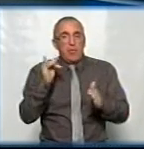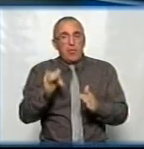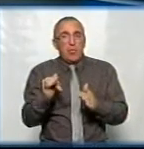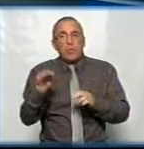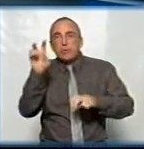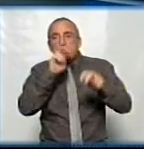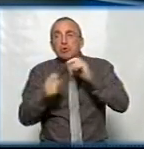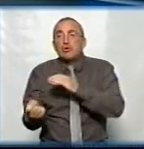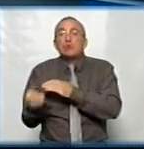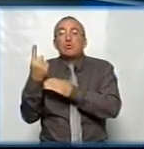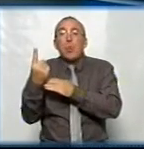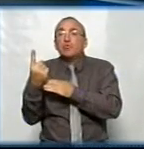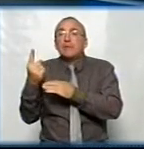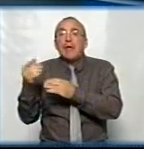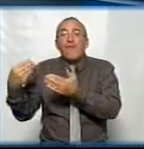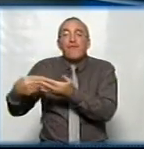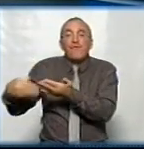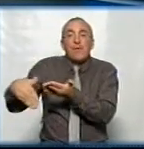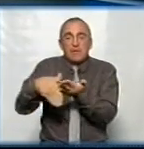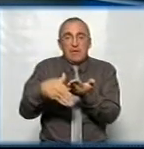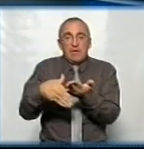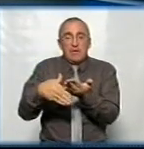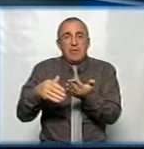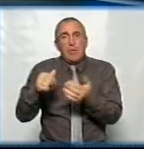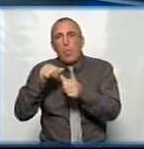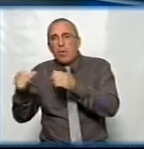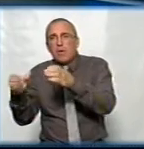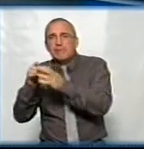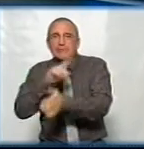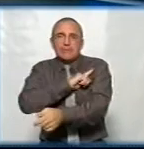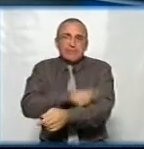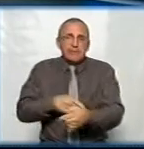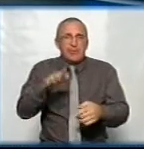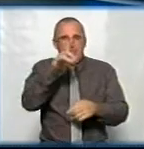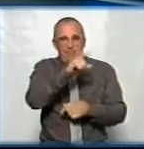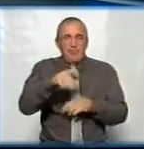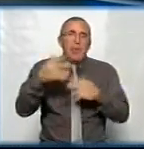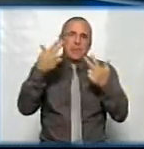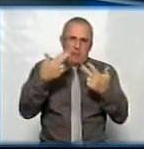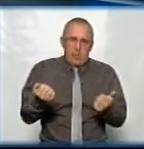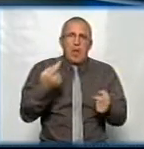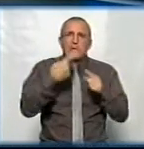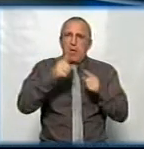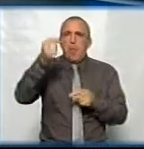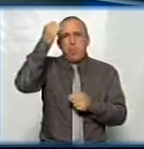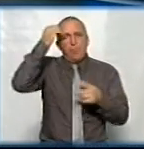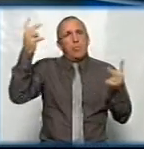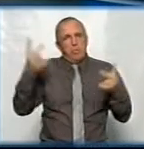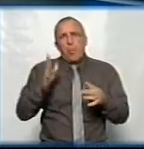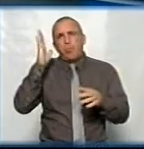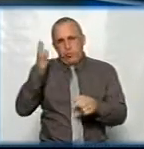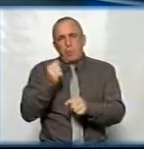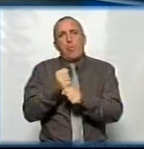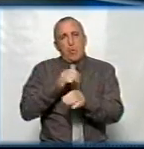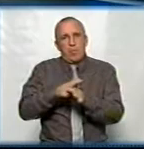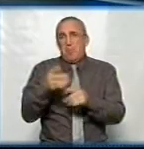источник финансирования. Тобто немає якоїсь окремої сили чи якоїсь спільноти, яка говорить, так, цей памятник потрібен, ми його будемо робити.